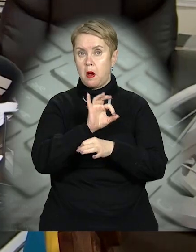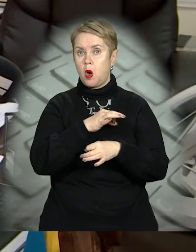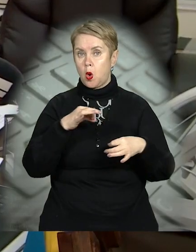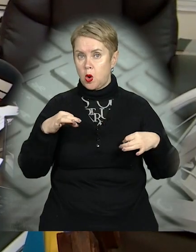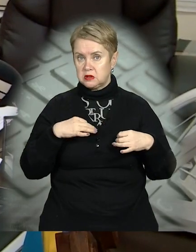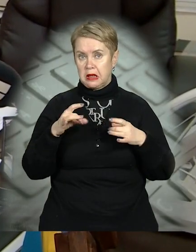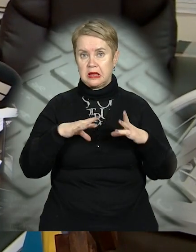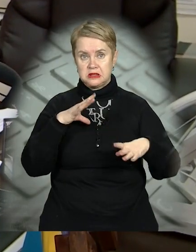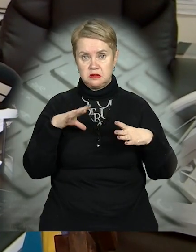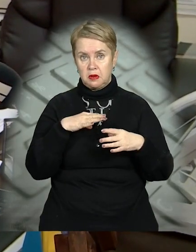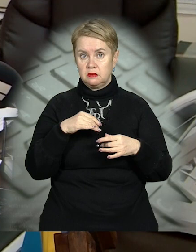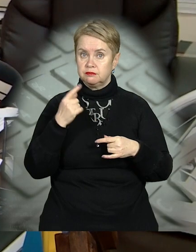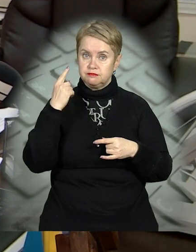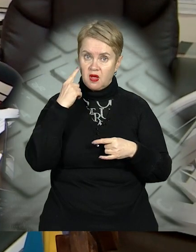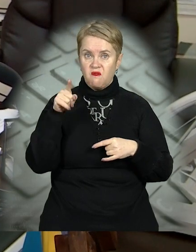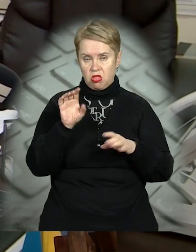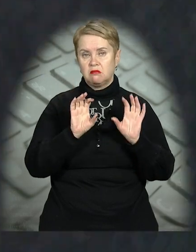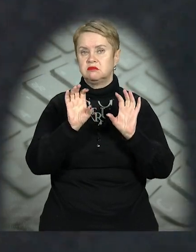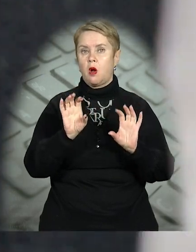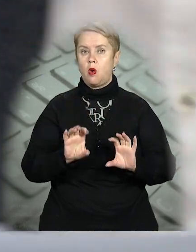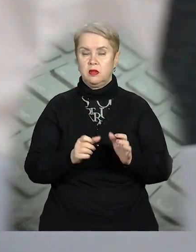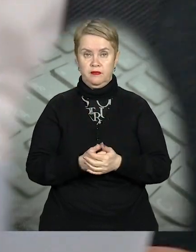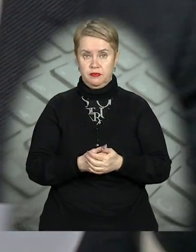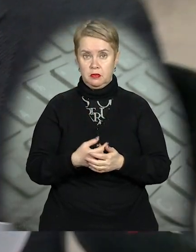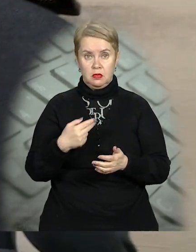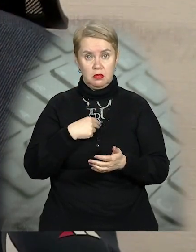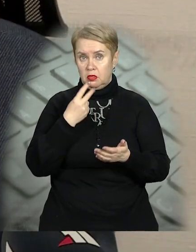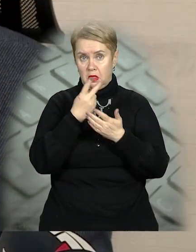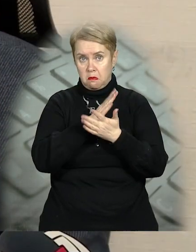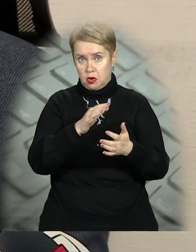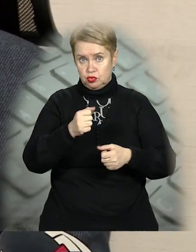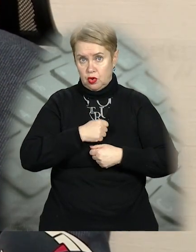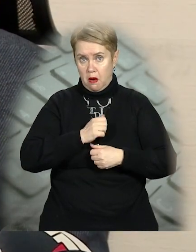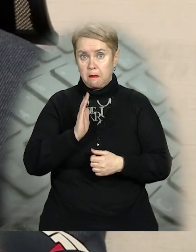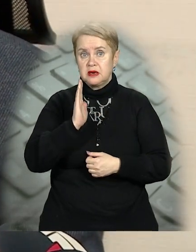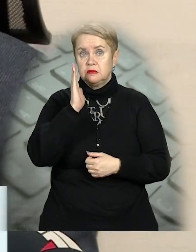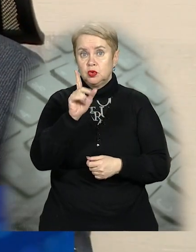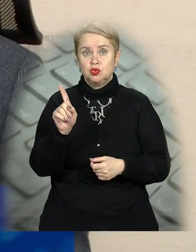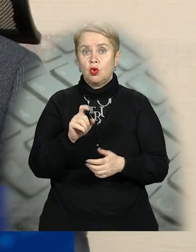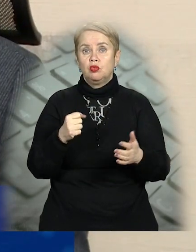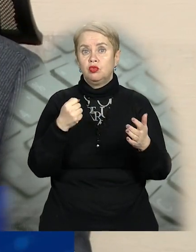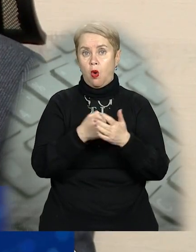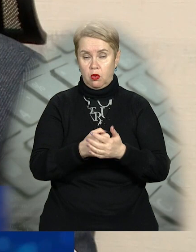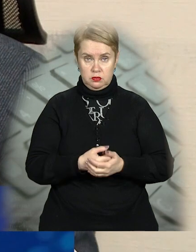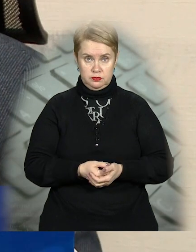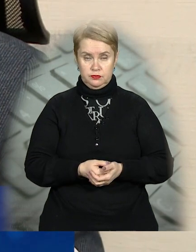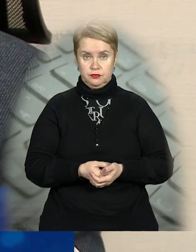Отож, в інспекції підсумовують – вона законна. Навіть не бачу, на жаль, перспектив щодо